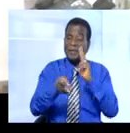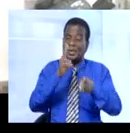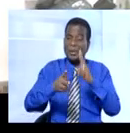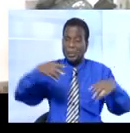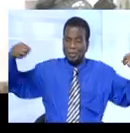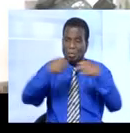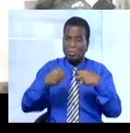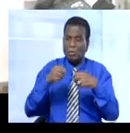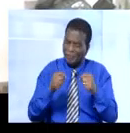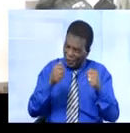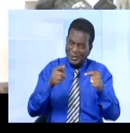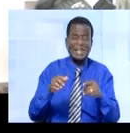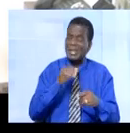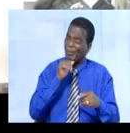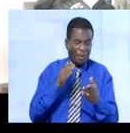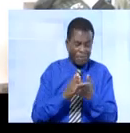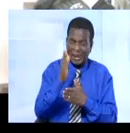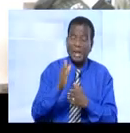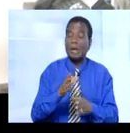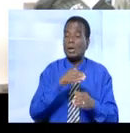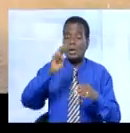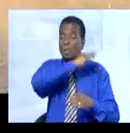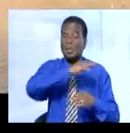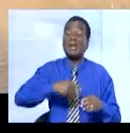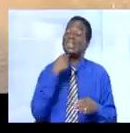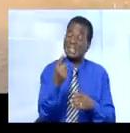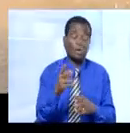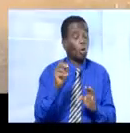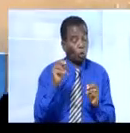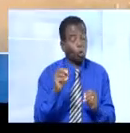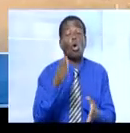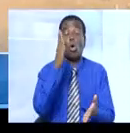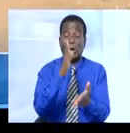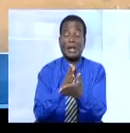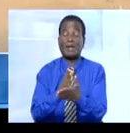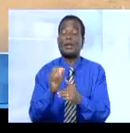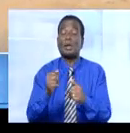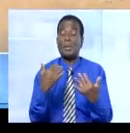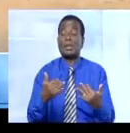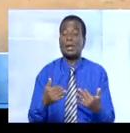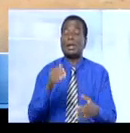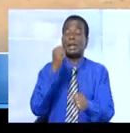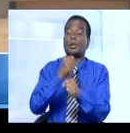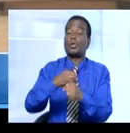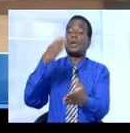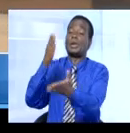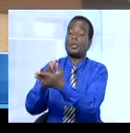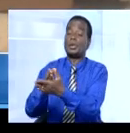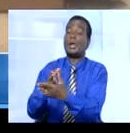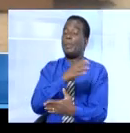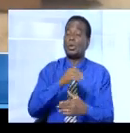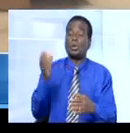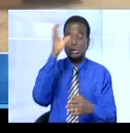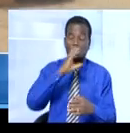avoir un parking et en même temps servir du parking à l'Inadès lui-même. Pour l'heure les travaux sont suspendus sur le site afin qu'une